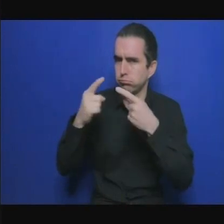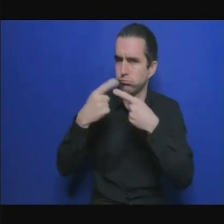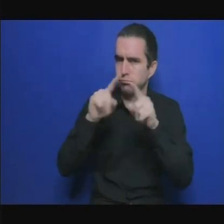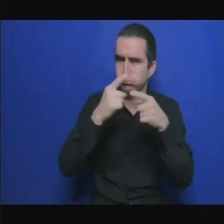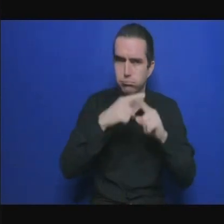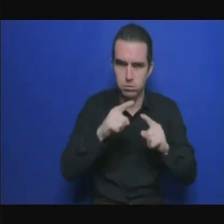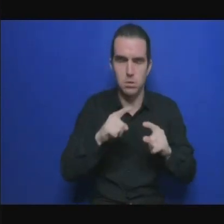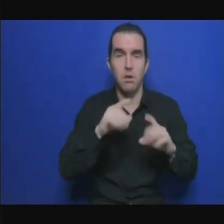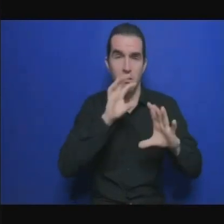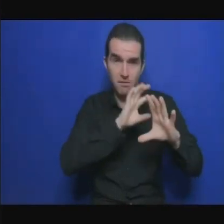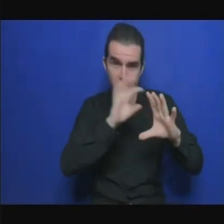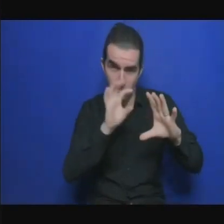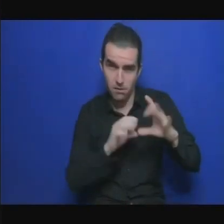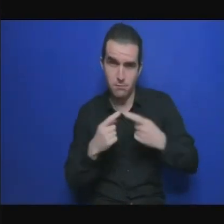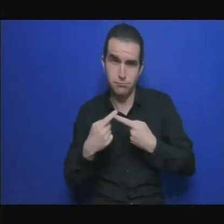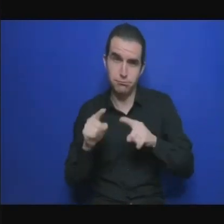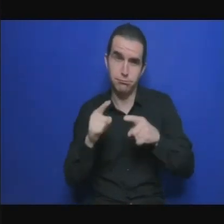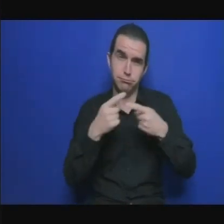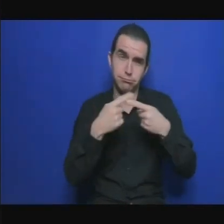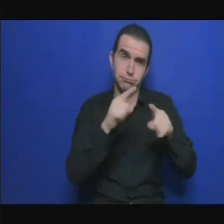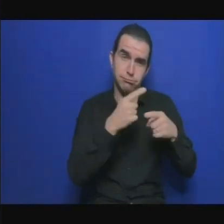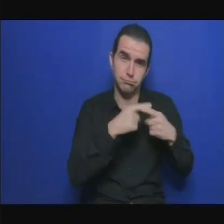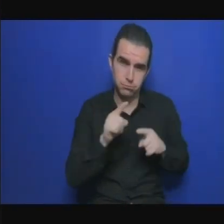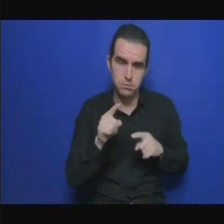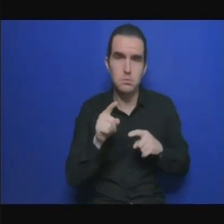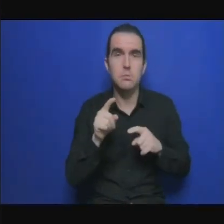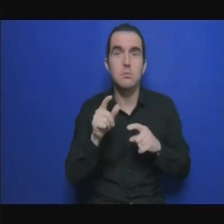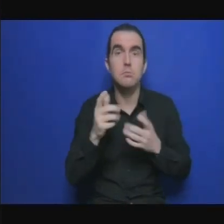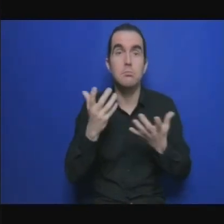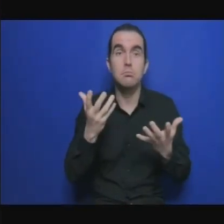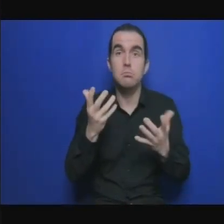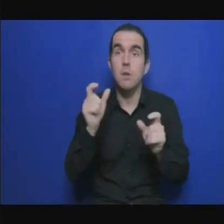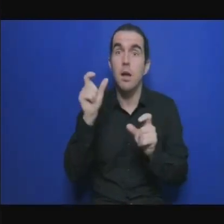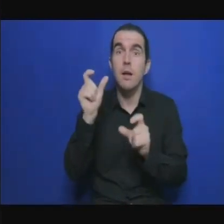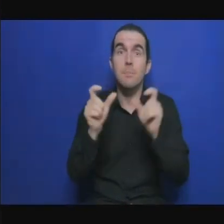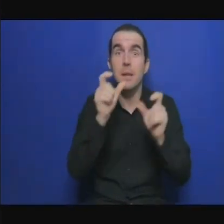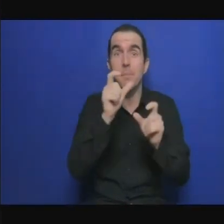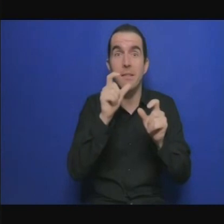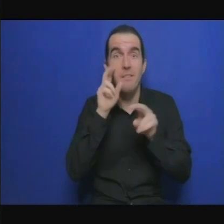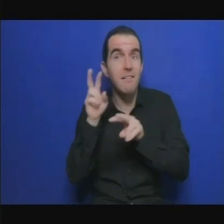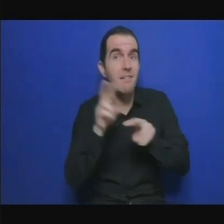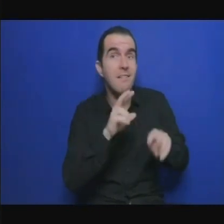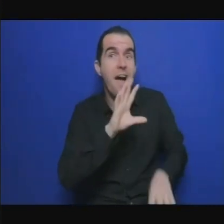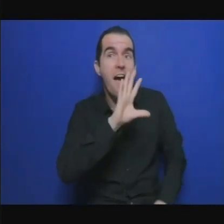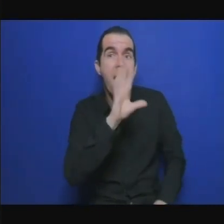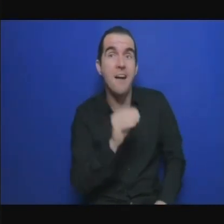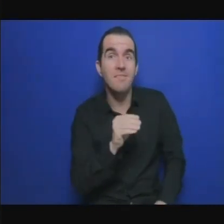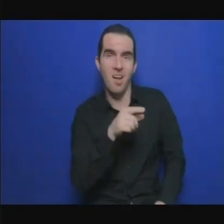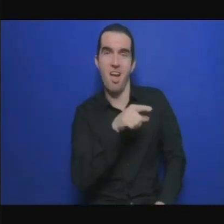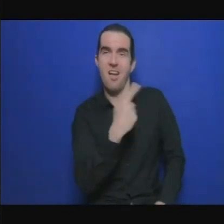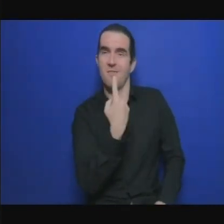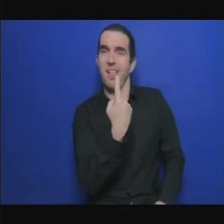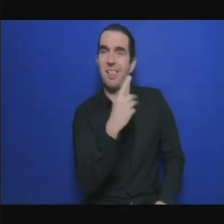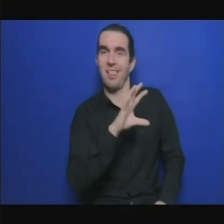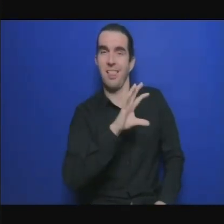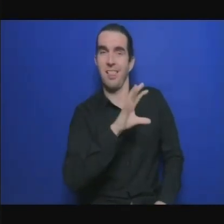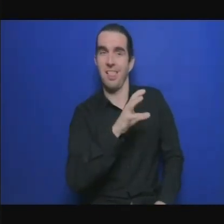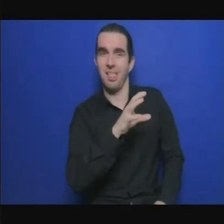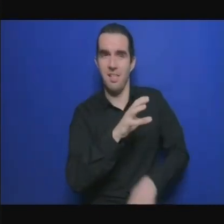que l'Afrique c'est un pays non c'est beaucoup de pays sur un continent il y donc différentes solutions pour chaque pays